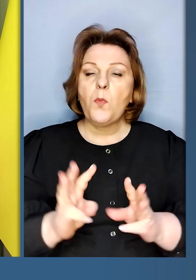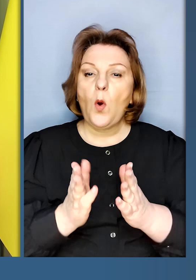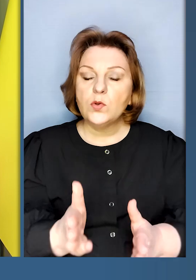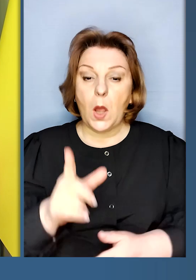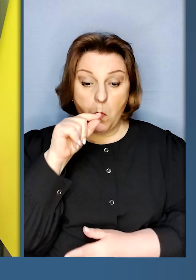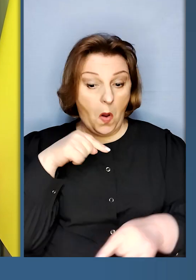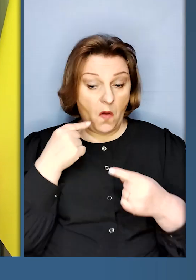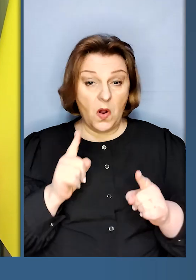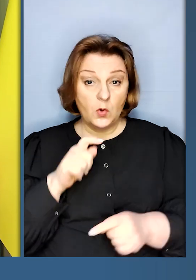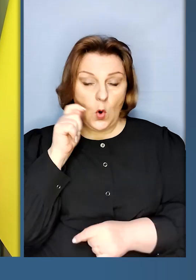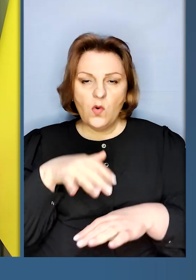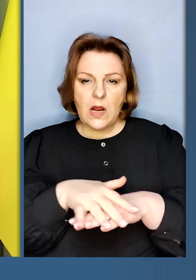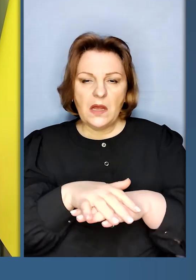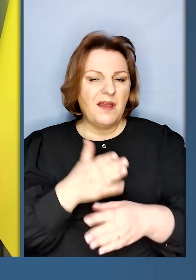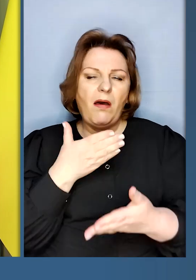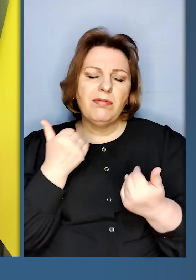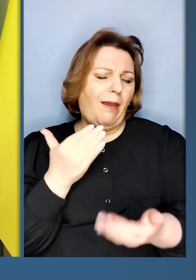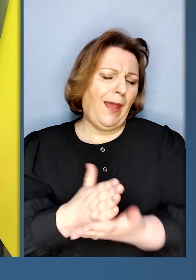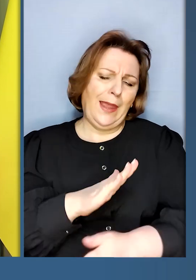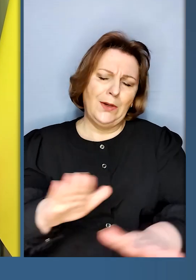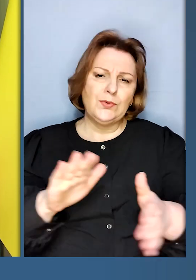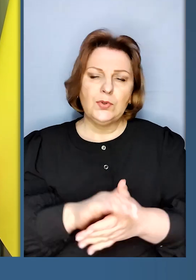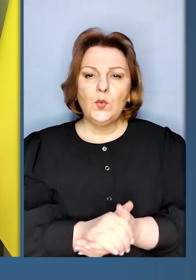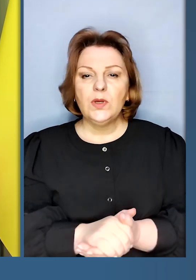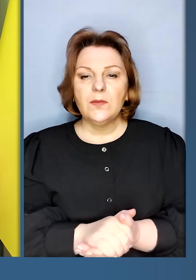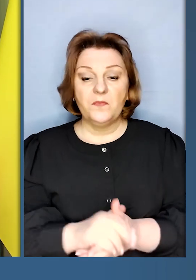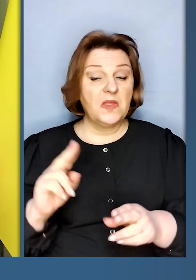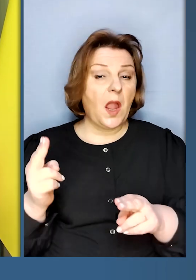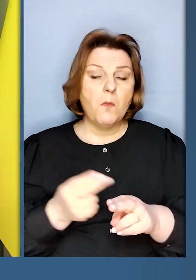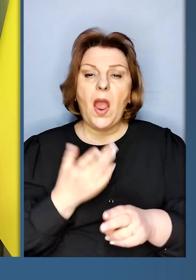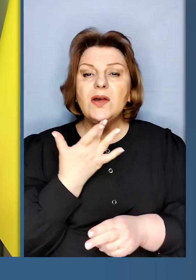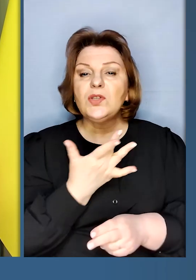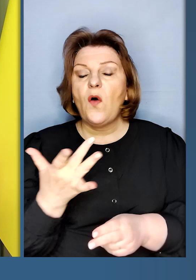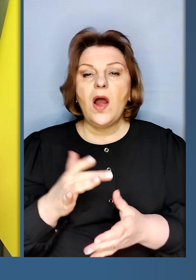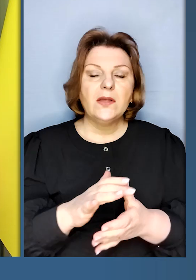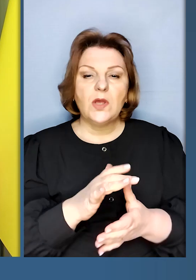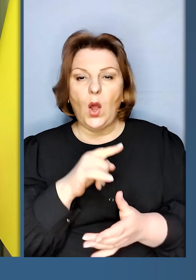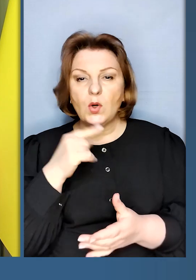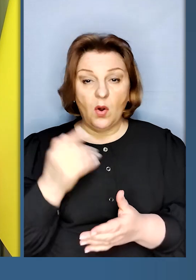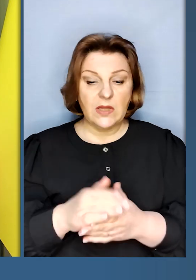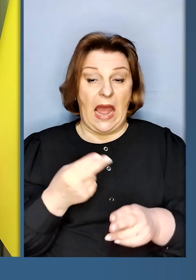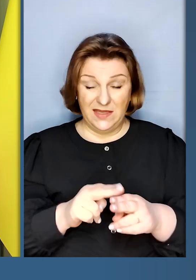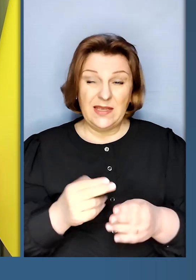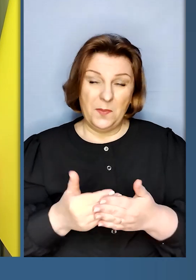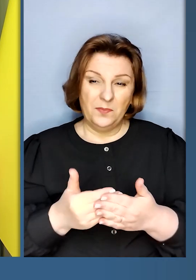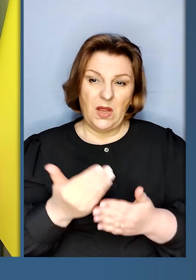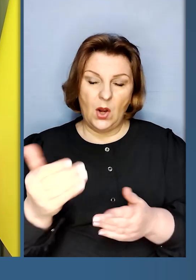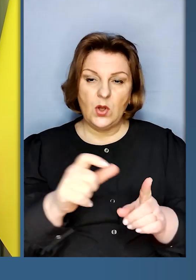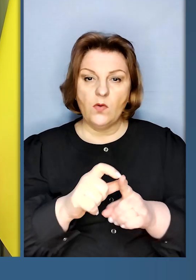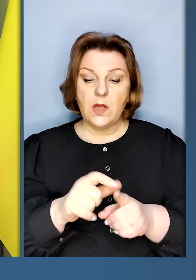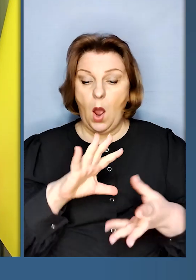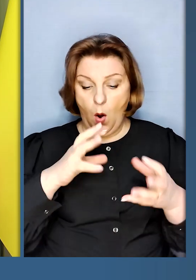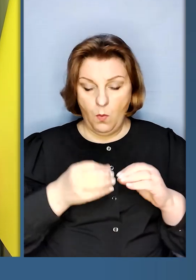Путін говорив, що український народ не існує без Совєтської Росії. Це більш-менш його слова.